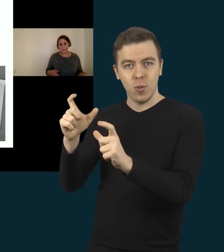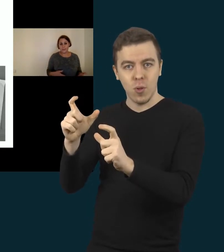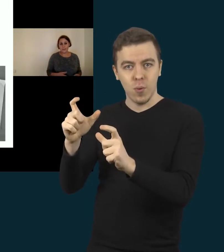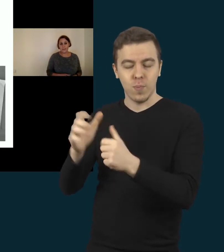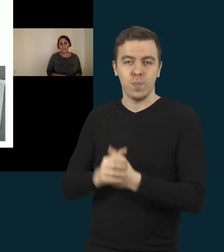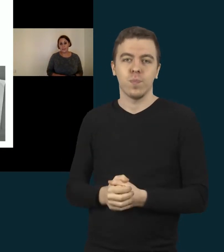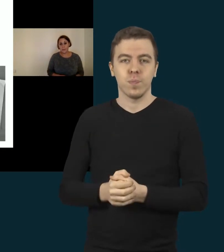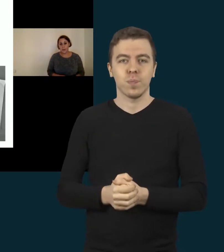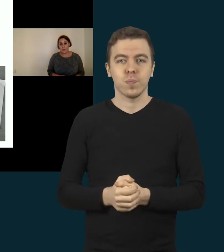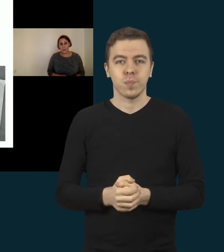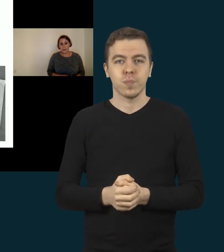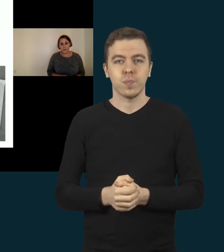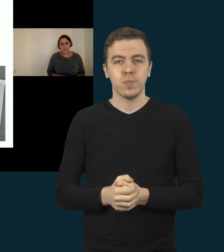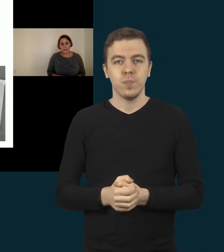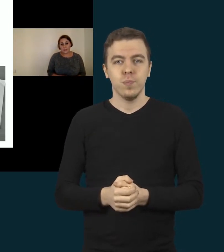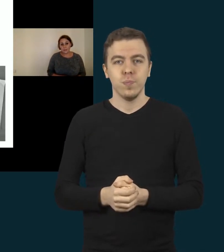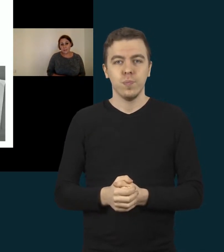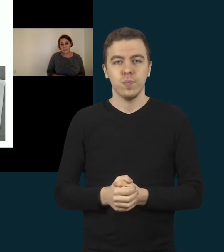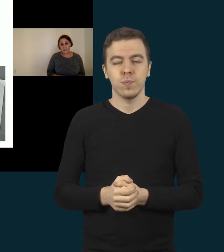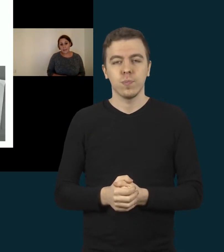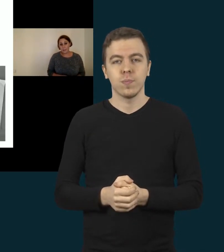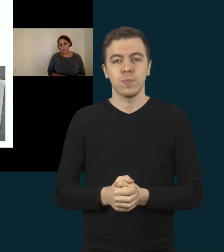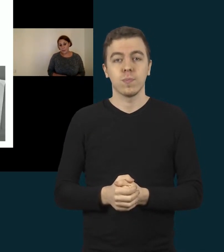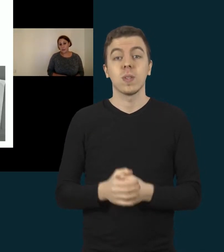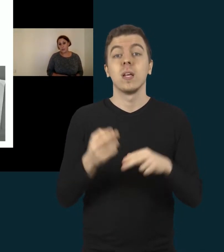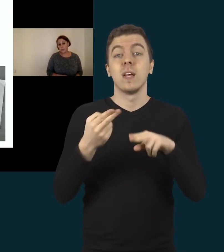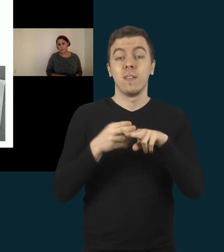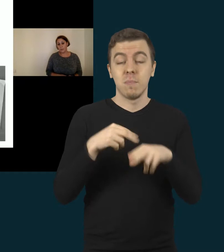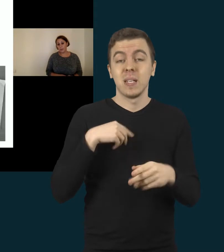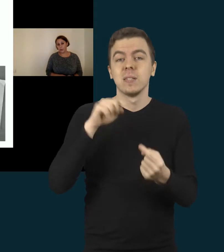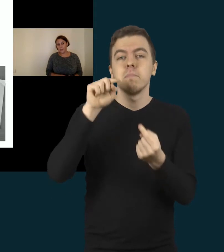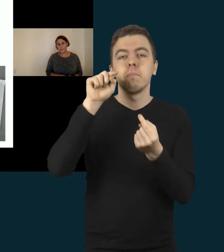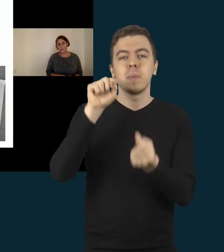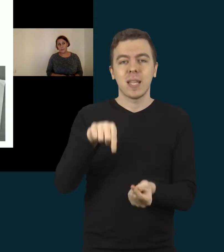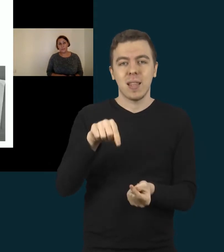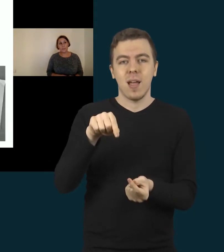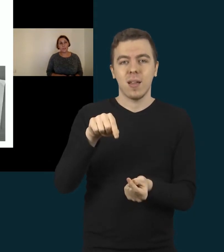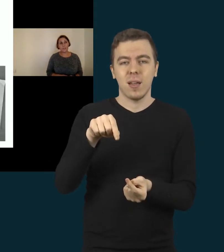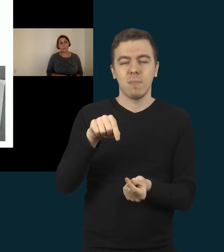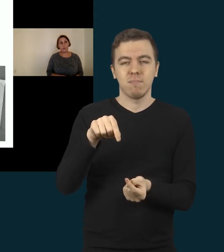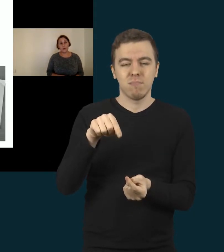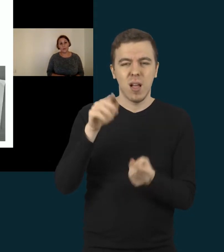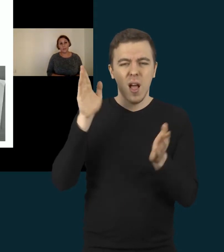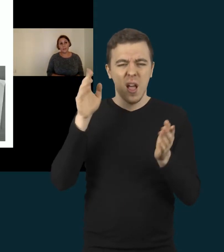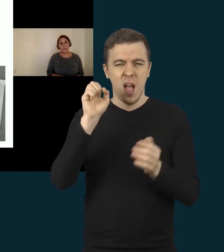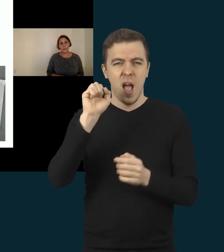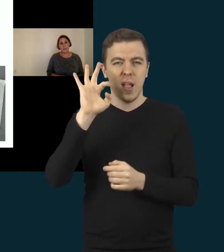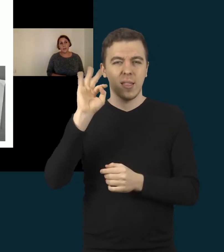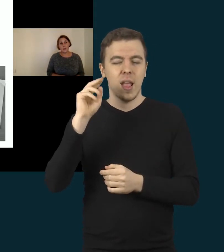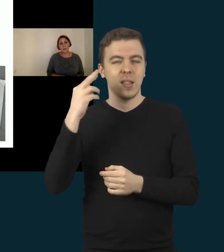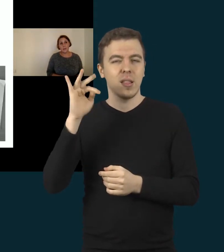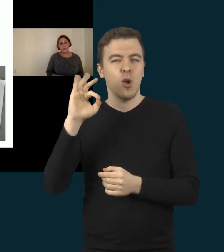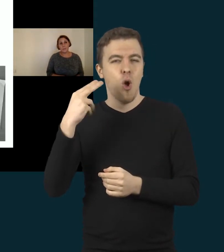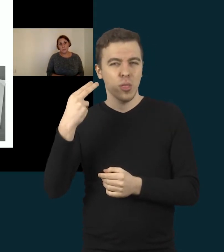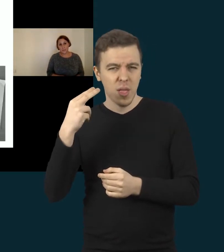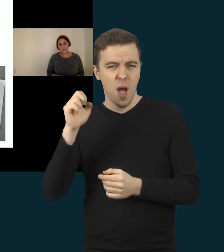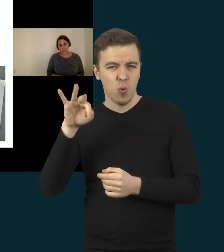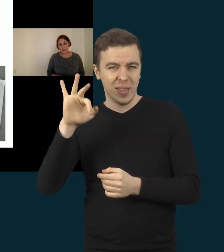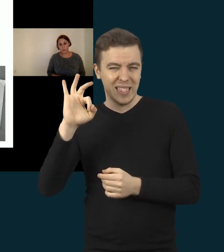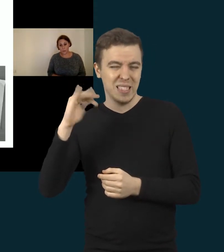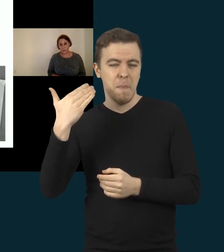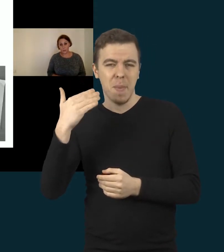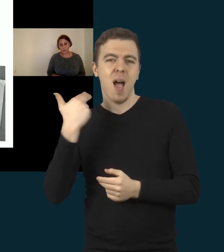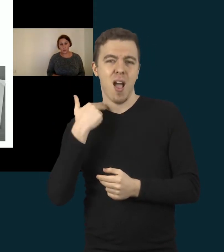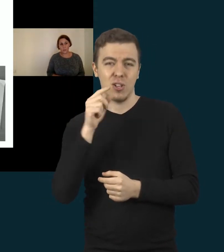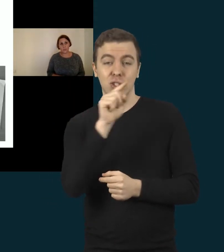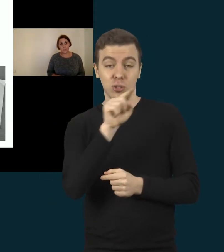Tai dar mes taikėm attention and autism metodą. Tai yra metodas, jį mes taikom